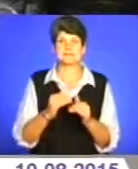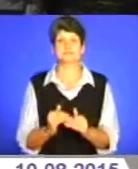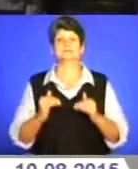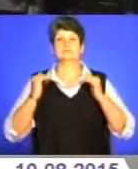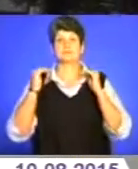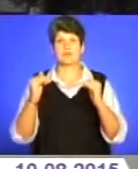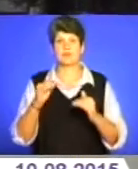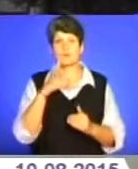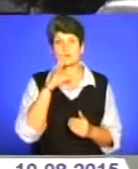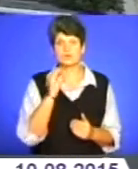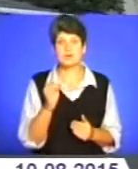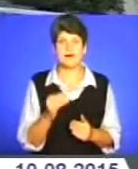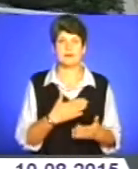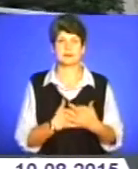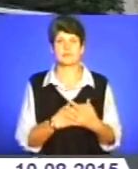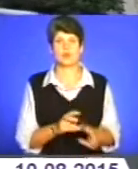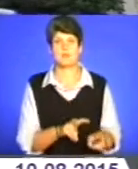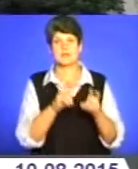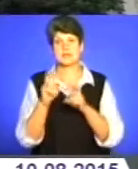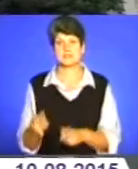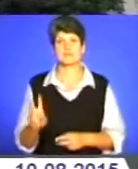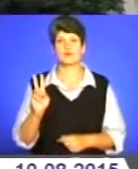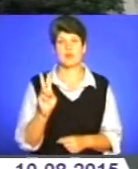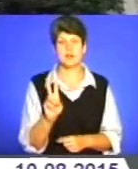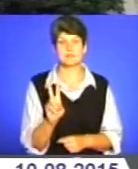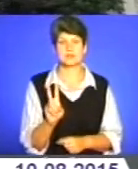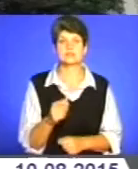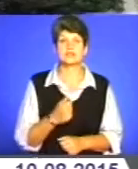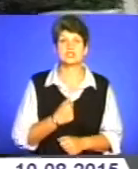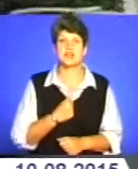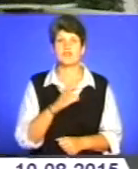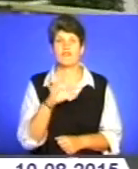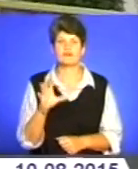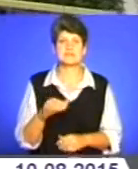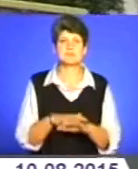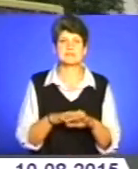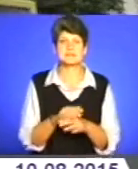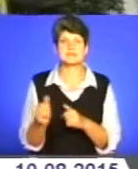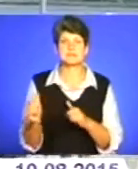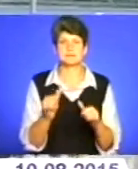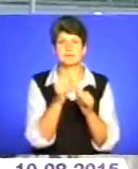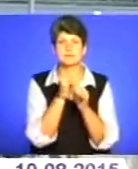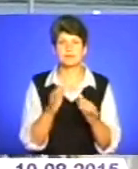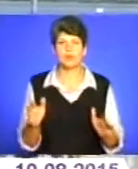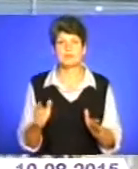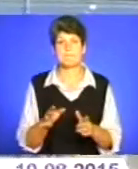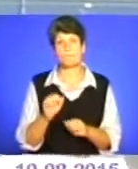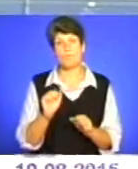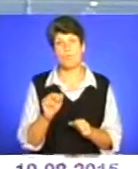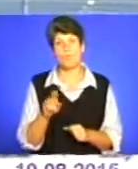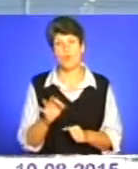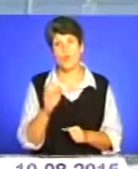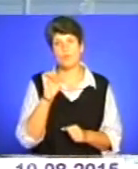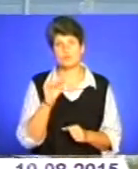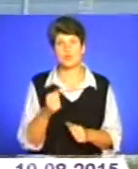маршрутних таксі пасажири активно пересіли у тролейбуси. На жаль, усі масиви забезпечити поки що неможливо. Однак по можливості нові